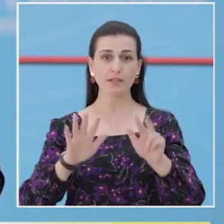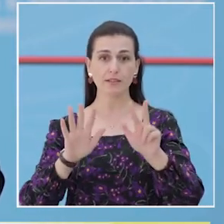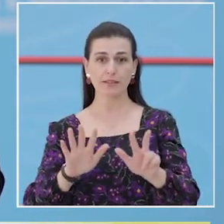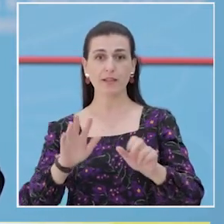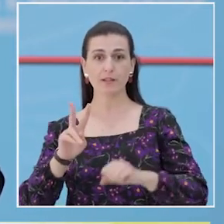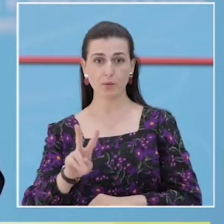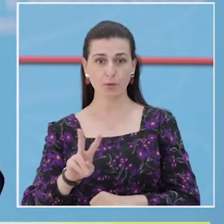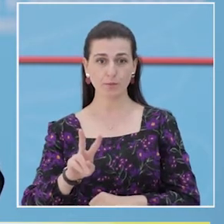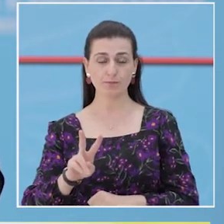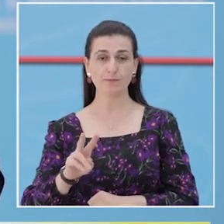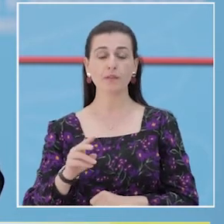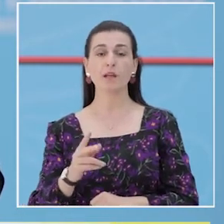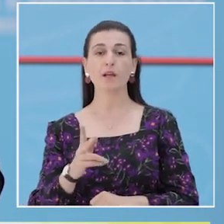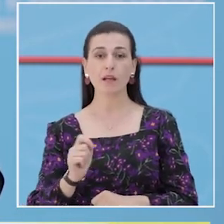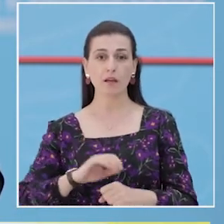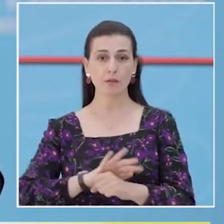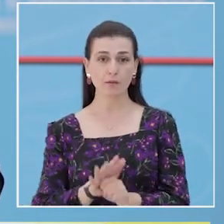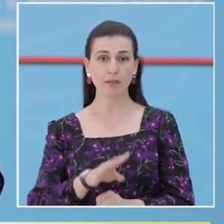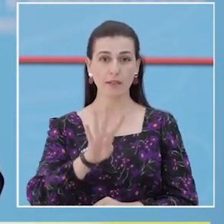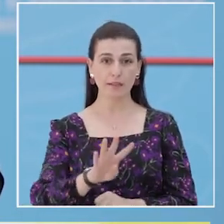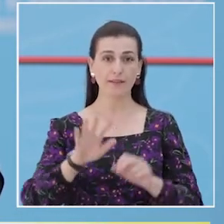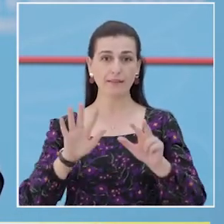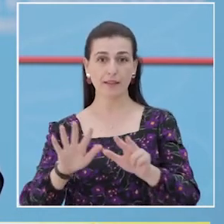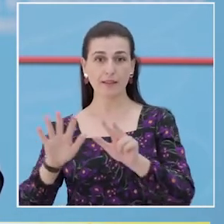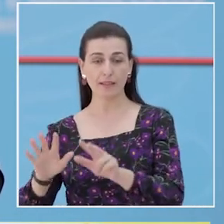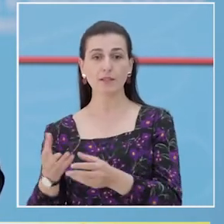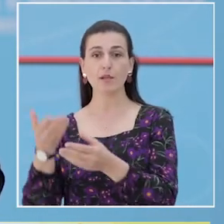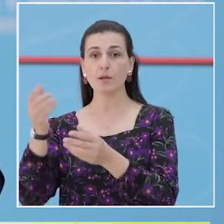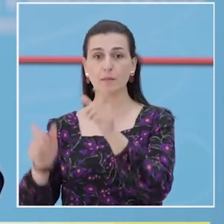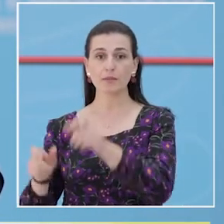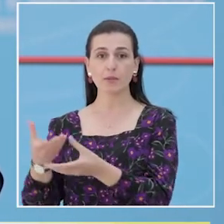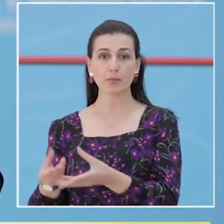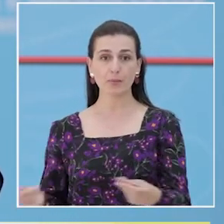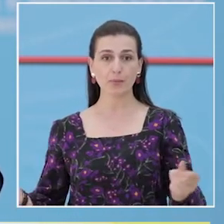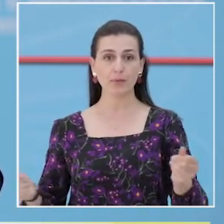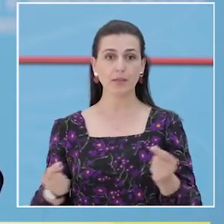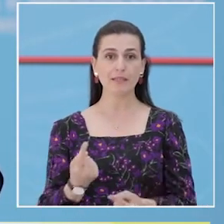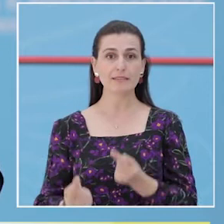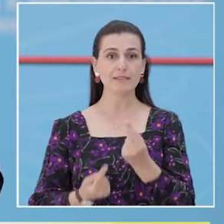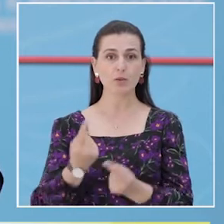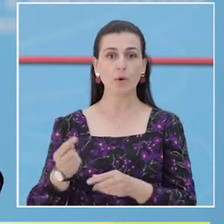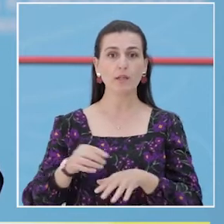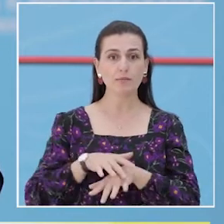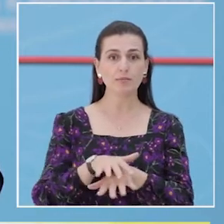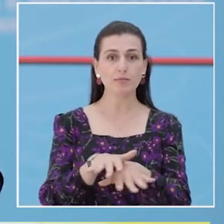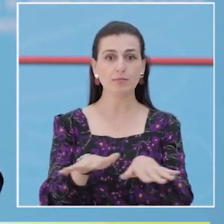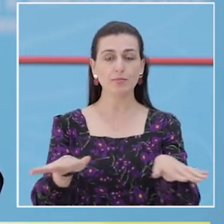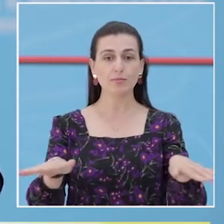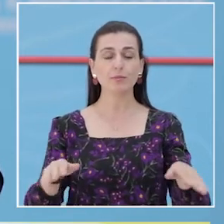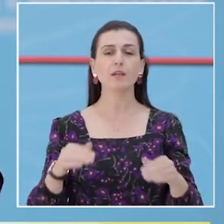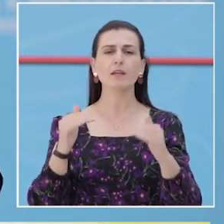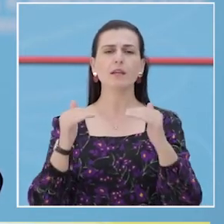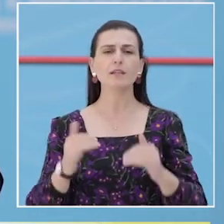prejtyre janë 488 të shëruar. Duke partë të dënat, momentalisht mund të themen që situata